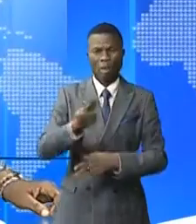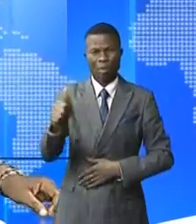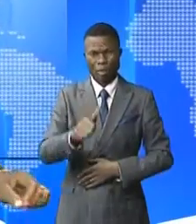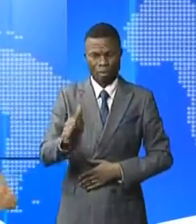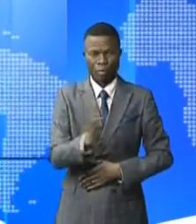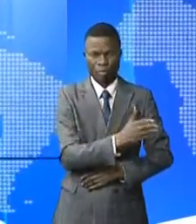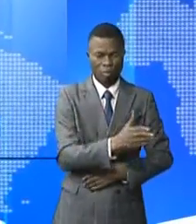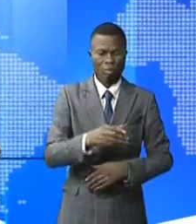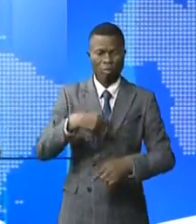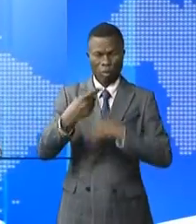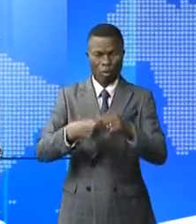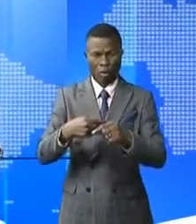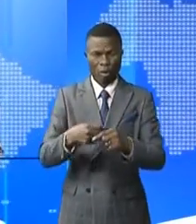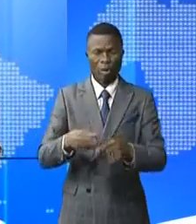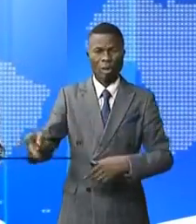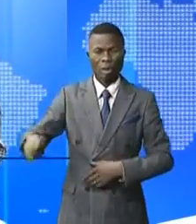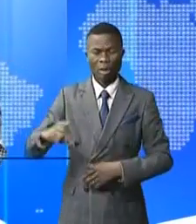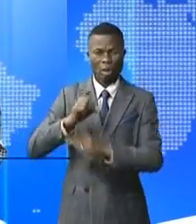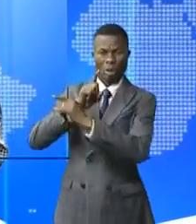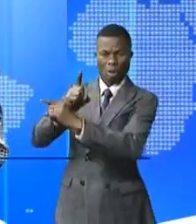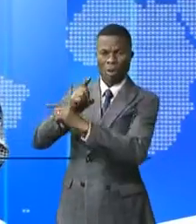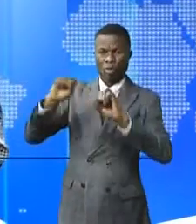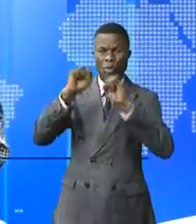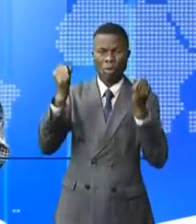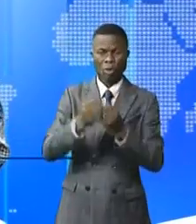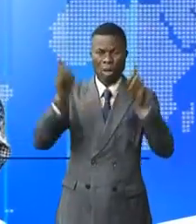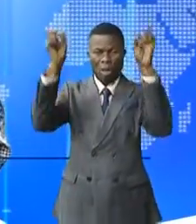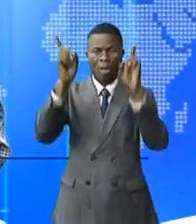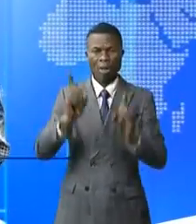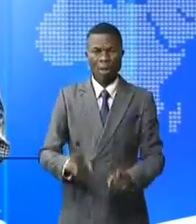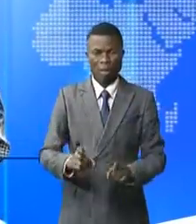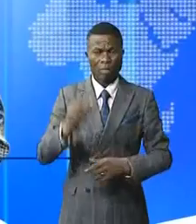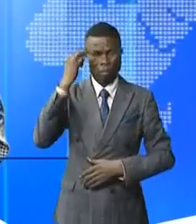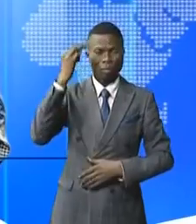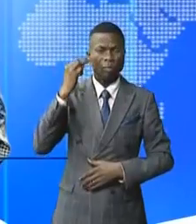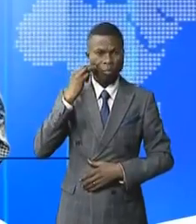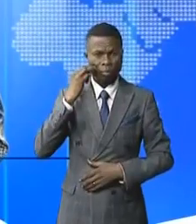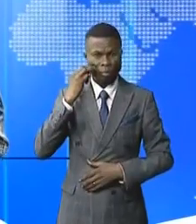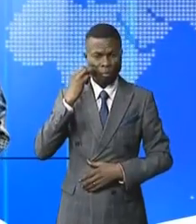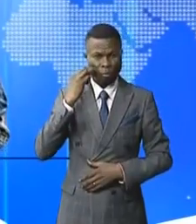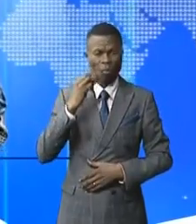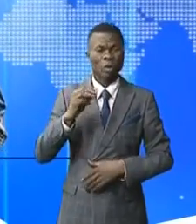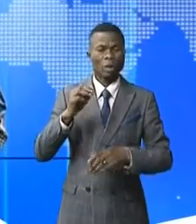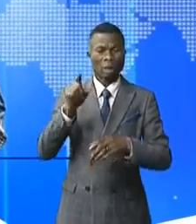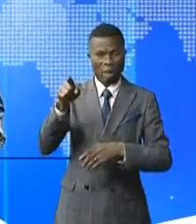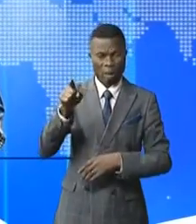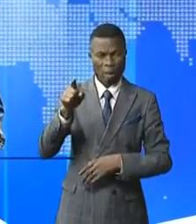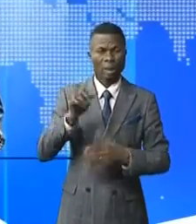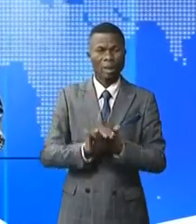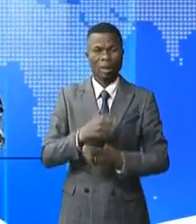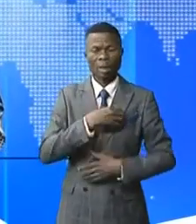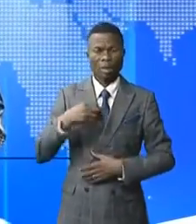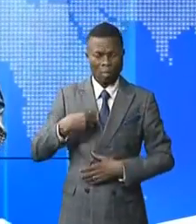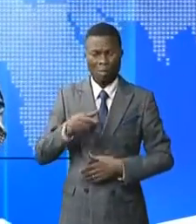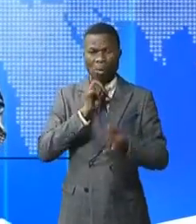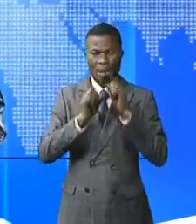Lancement de la stratégie régionale de la protection sociale en Afrique. La ministre de ses secteurs, Claudine Ndoussi, qui est